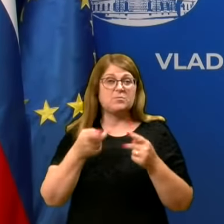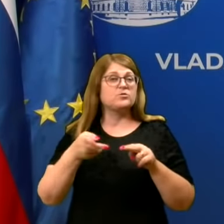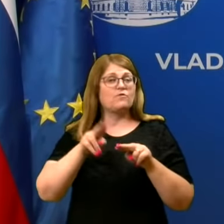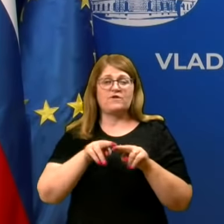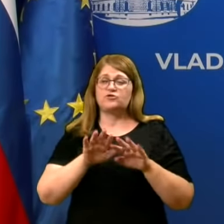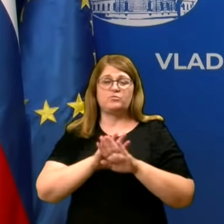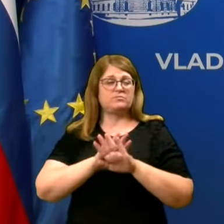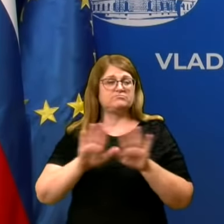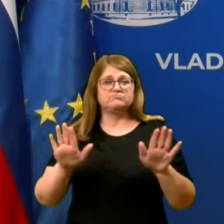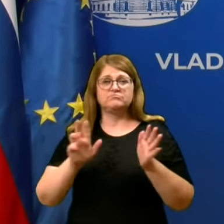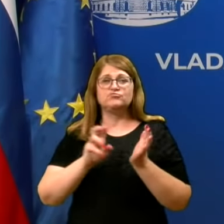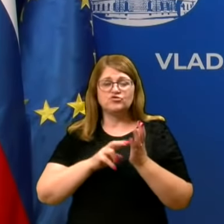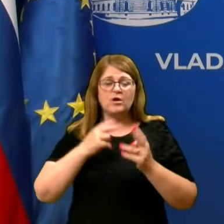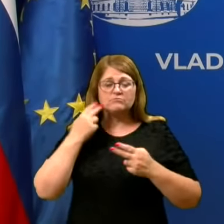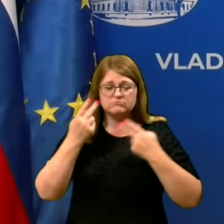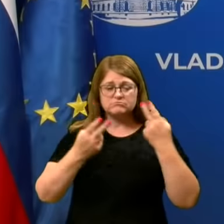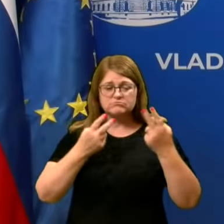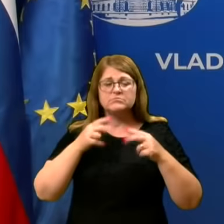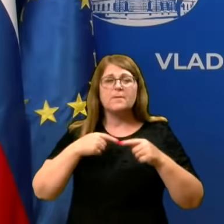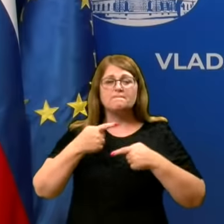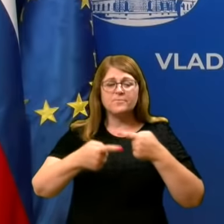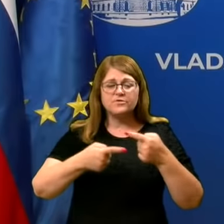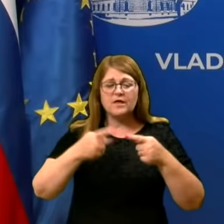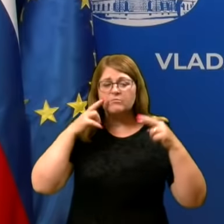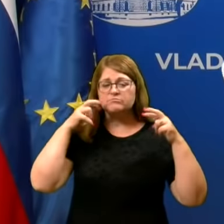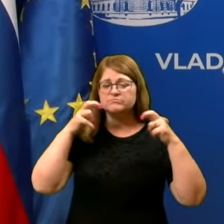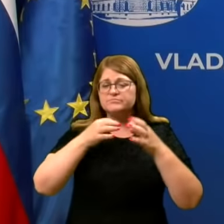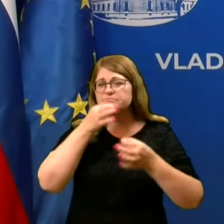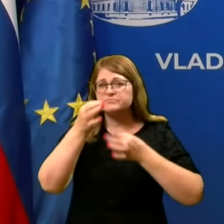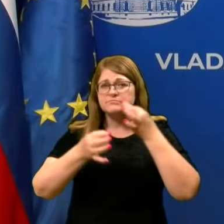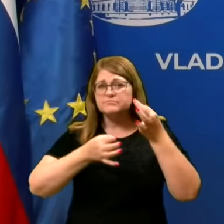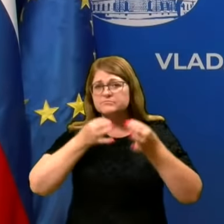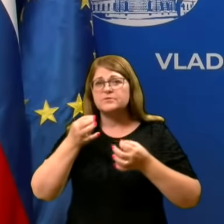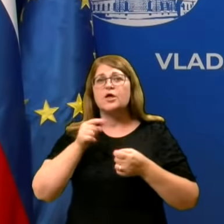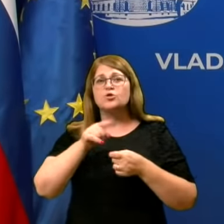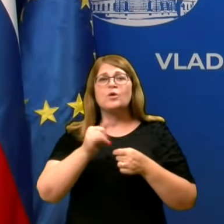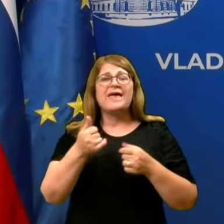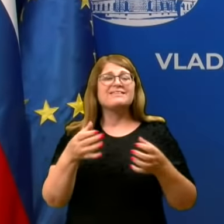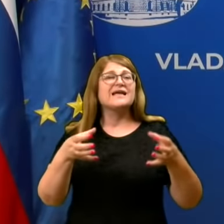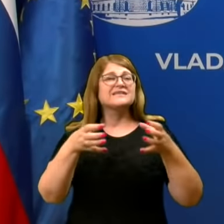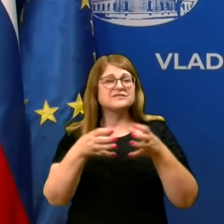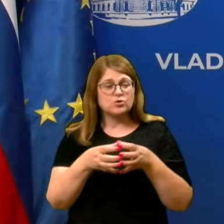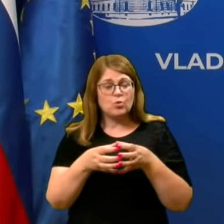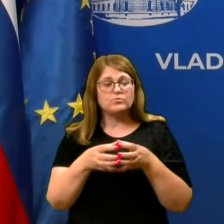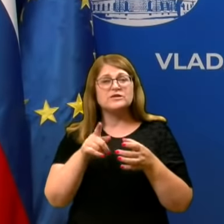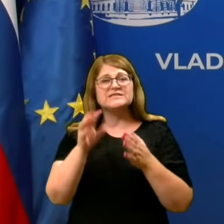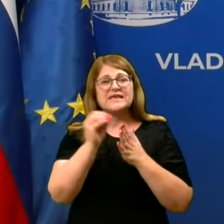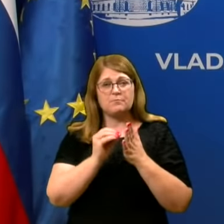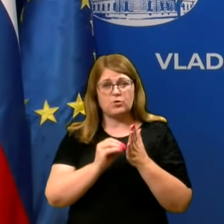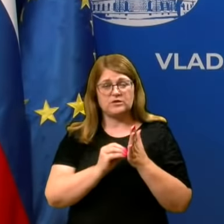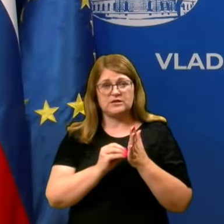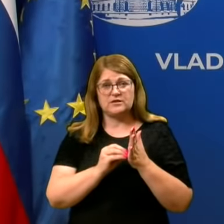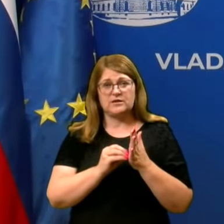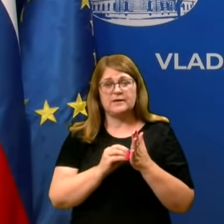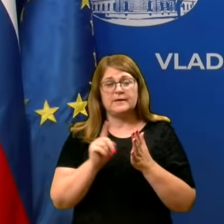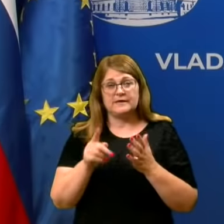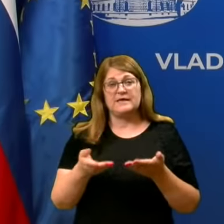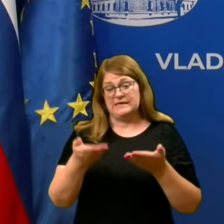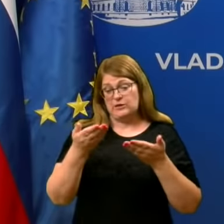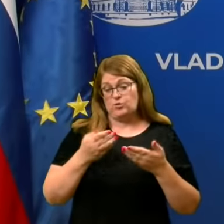epidemiološko v teku, seveda po izvedovanje, da gre vseeno za neko skupnost, ki je, po podatke, ki sem dobil pred to